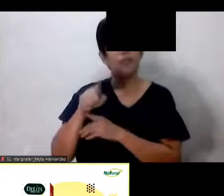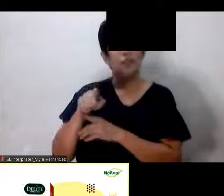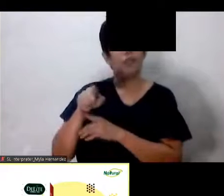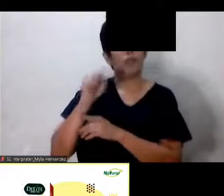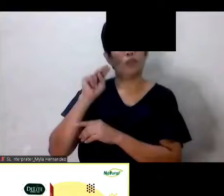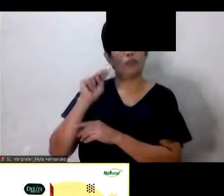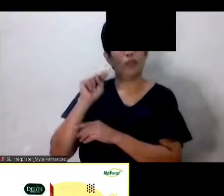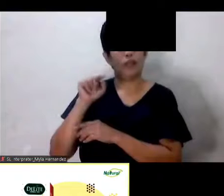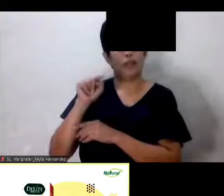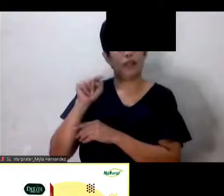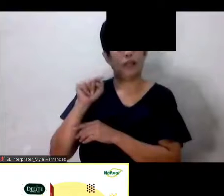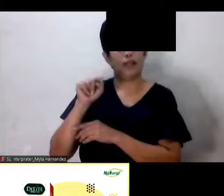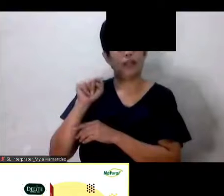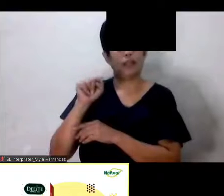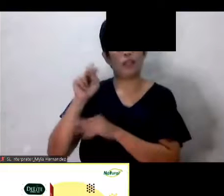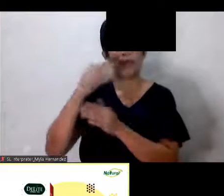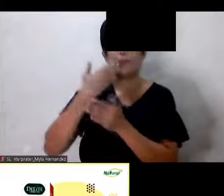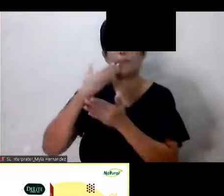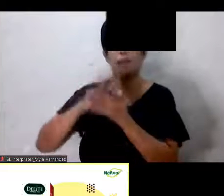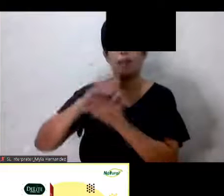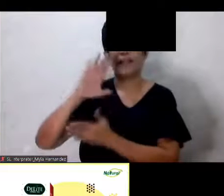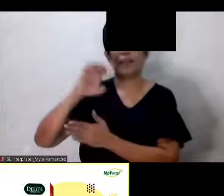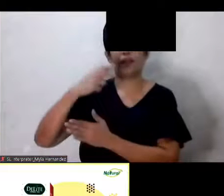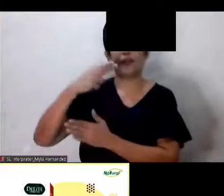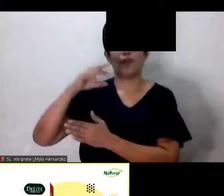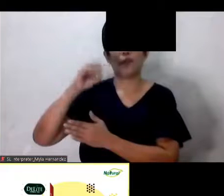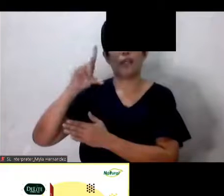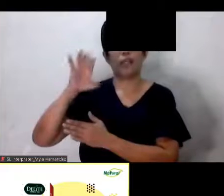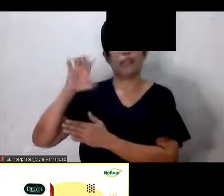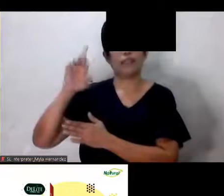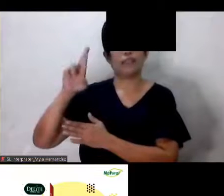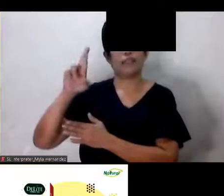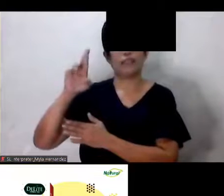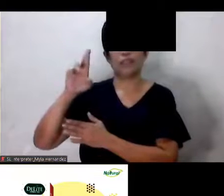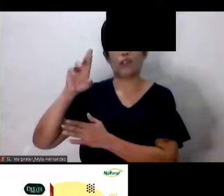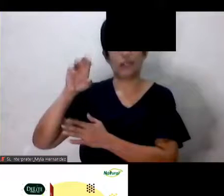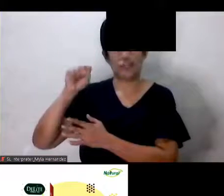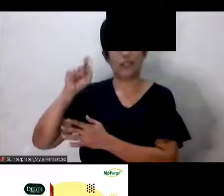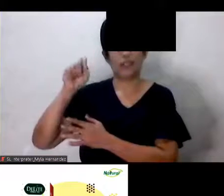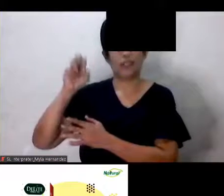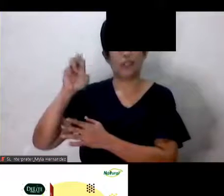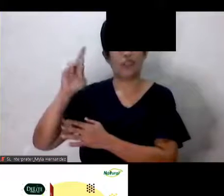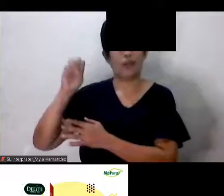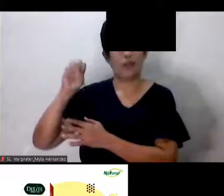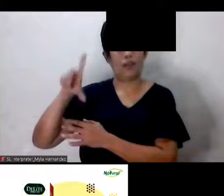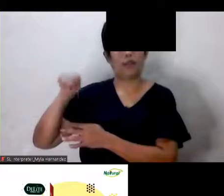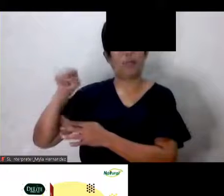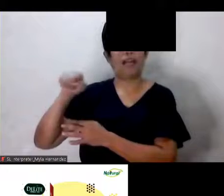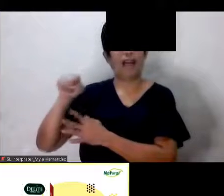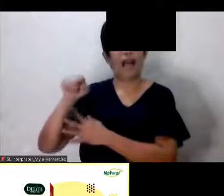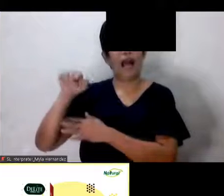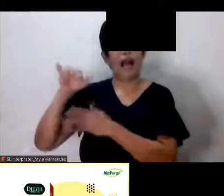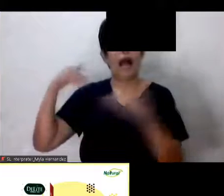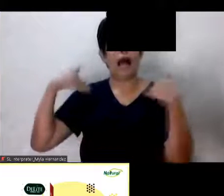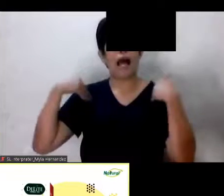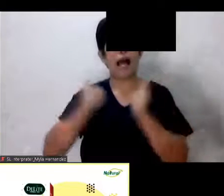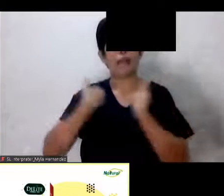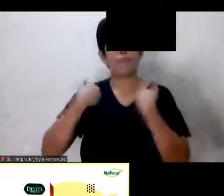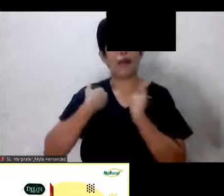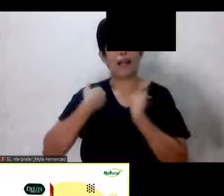ay iniugnay nila sa mga animal fats. Animal fats. Animal fats. Ito yung mga